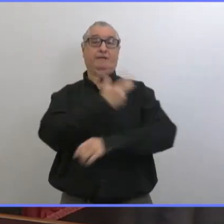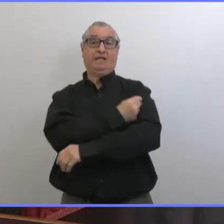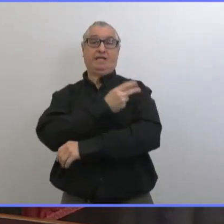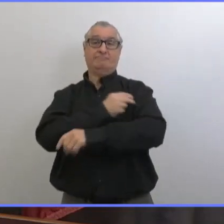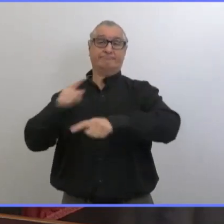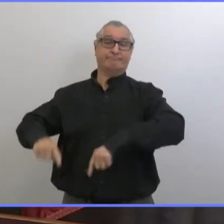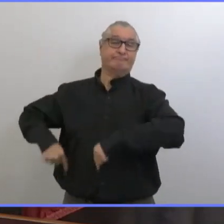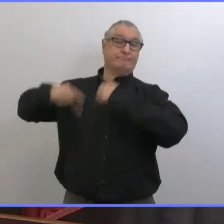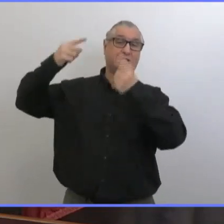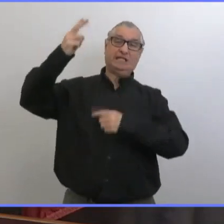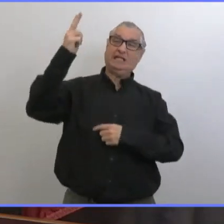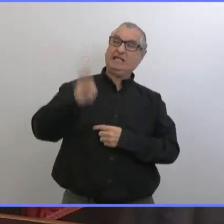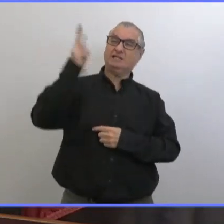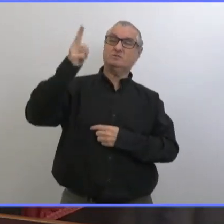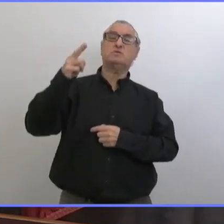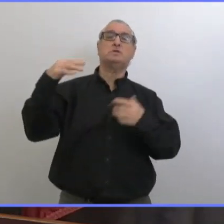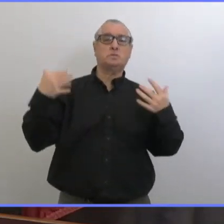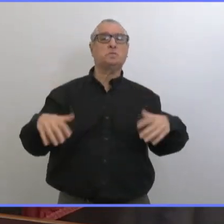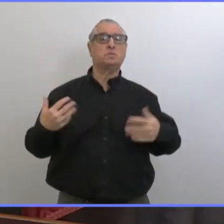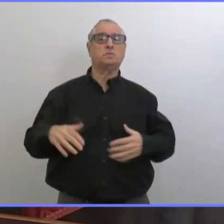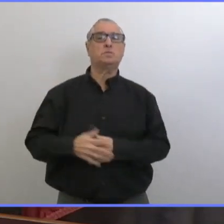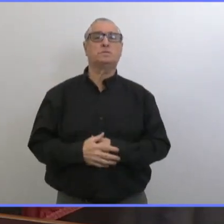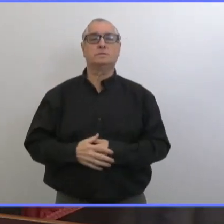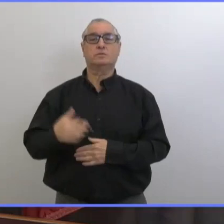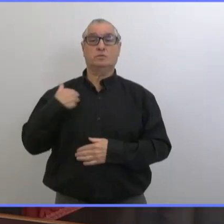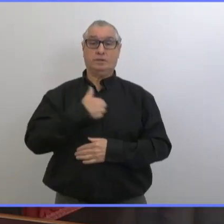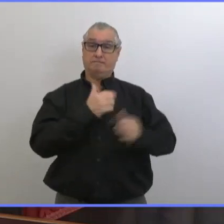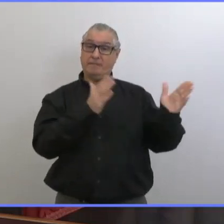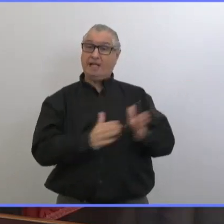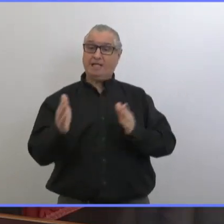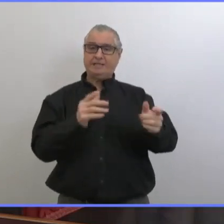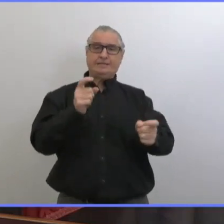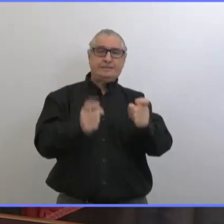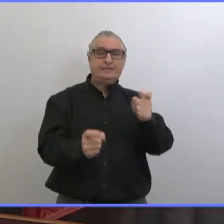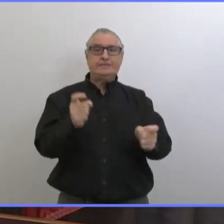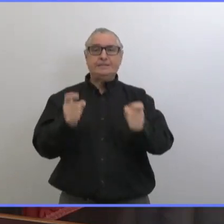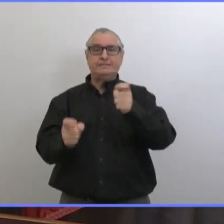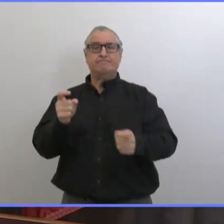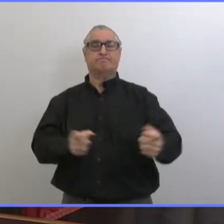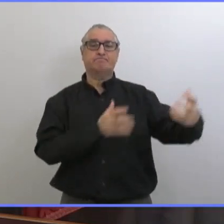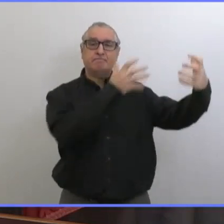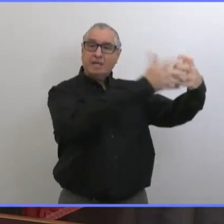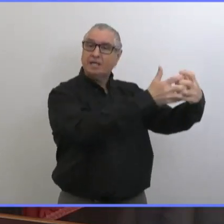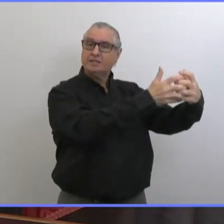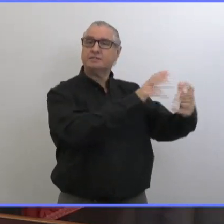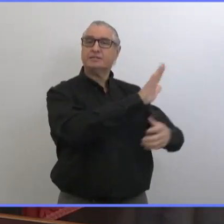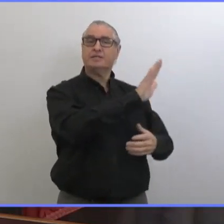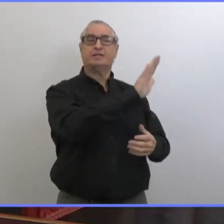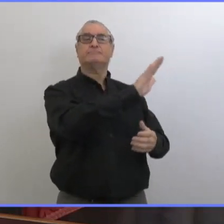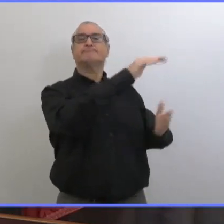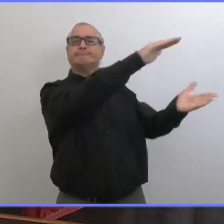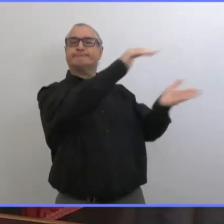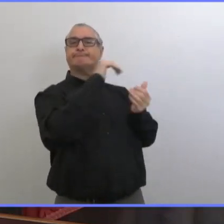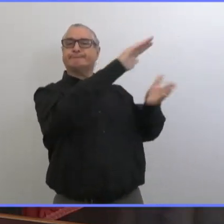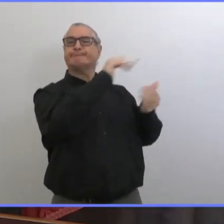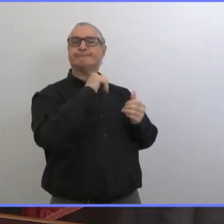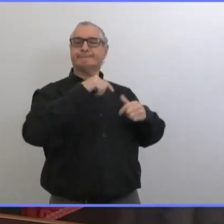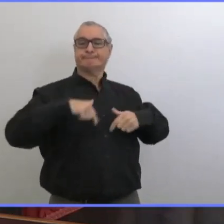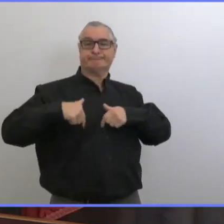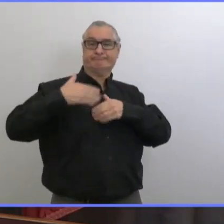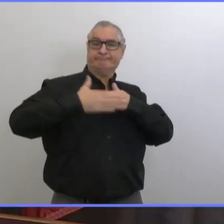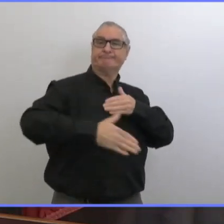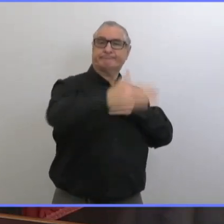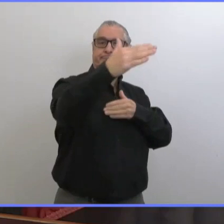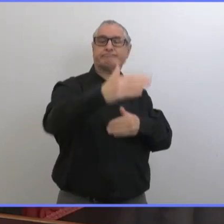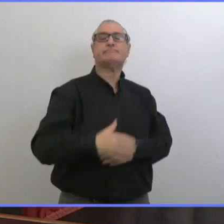monde. Et il est impossible de prévoir tous les scénarios, mais on essaie de prévoir et de planifier en conséquence de ce qui se